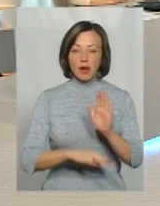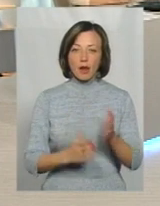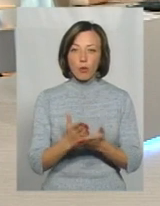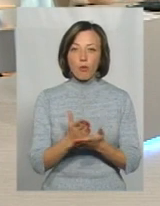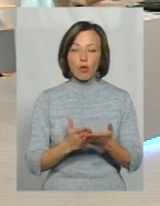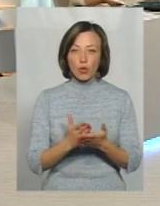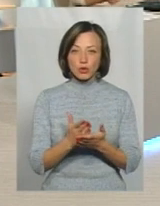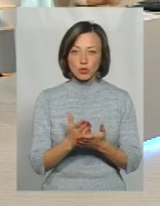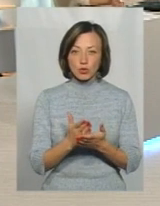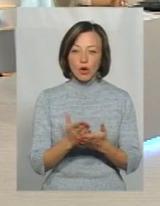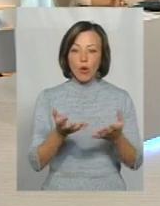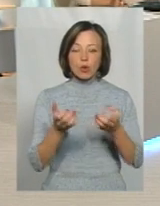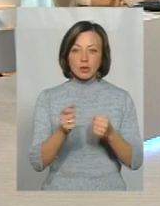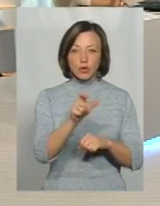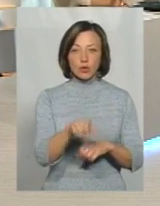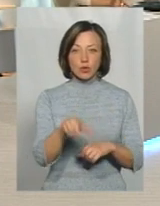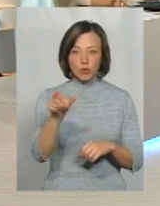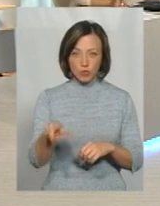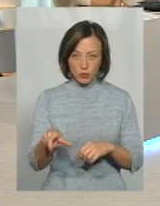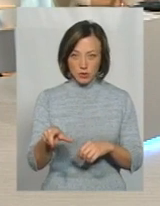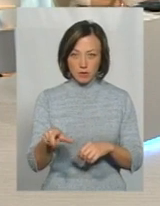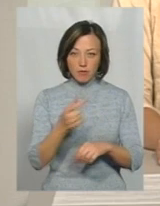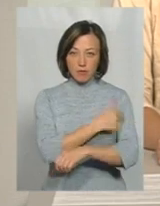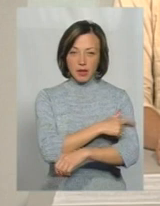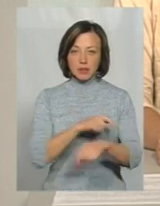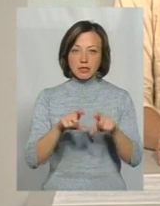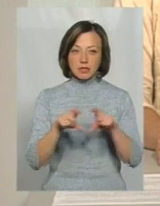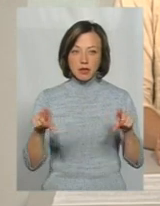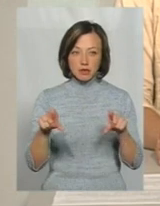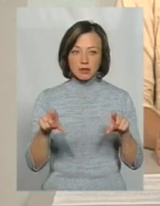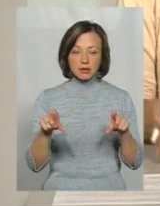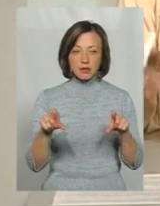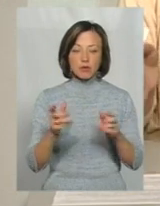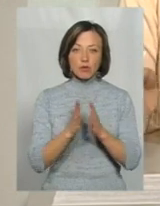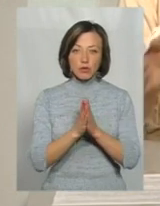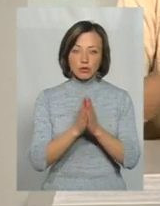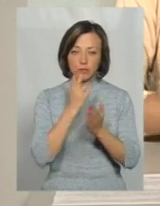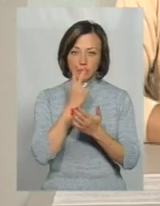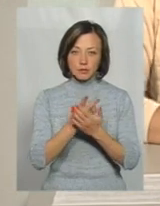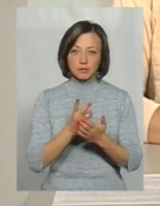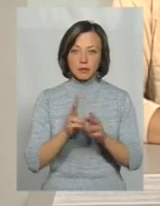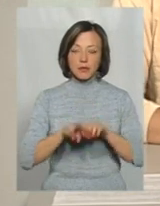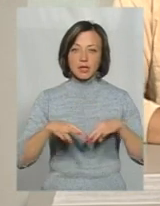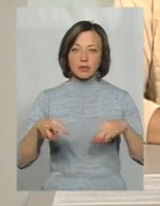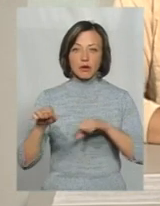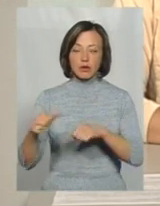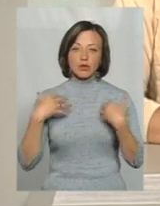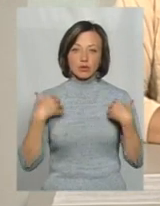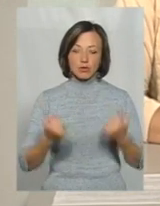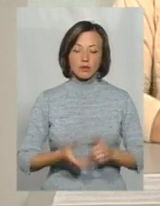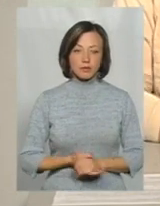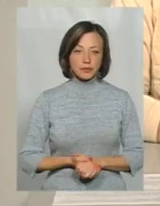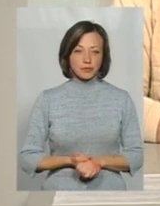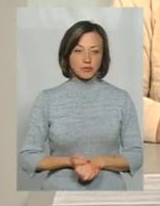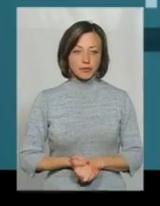послуг, які отримують у медзакладах пацієнти. Прошу пряму мову міністра охорони здоров'я Ольяни